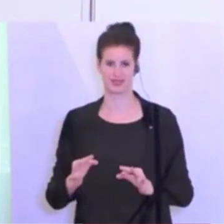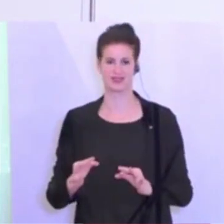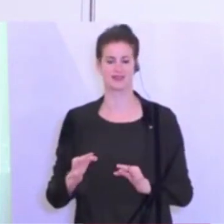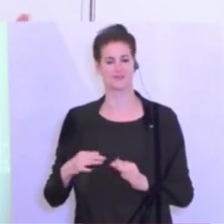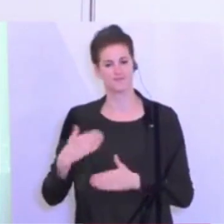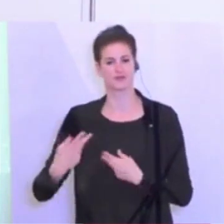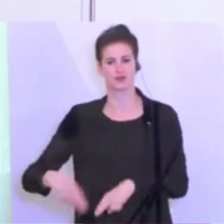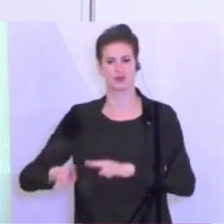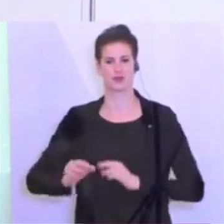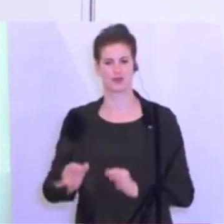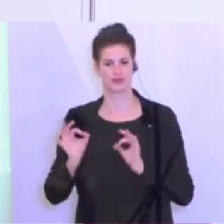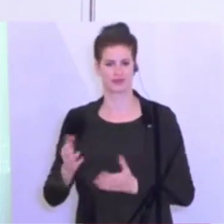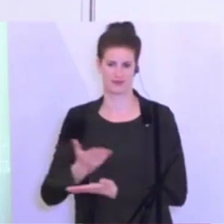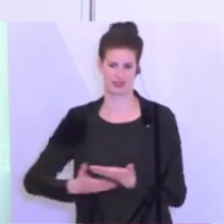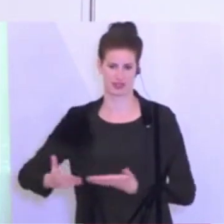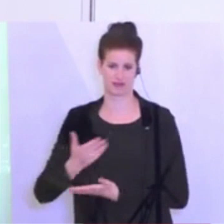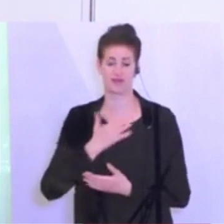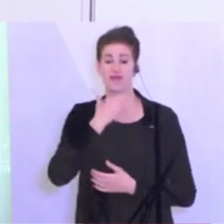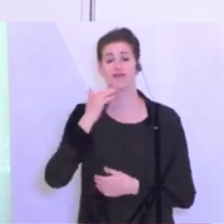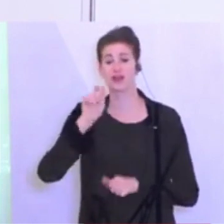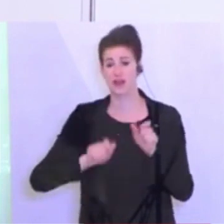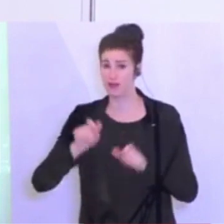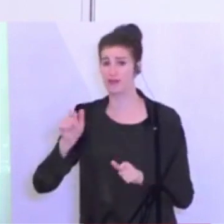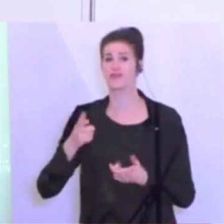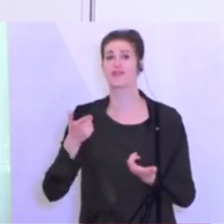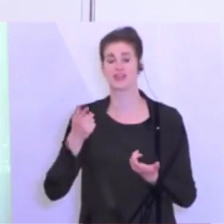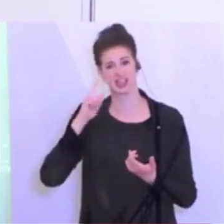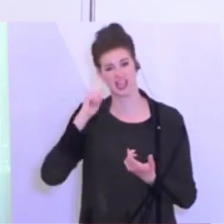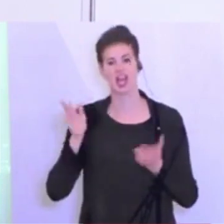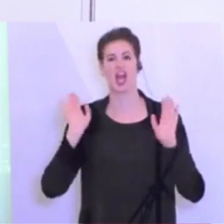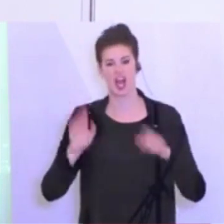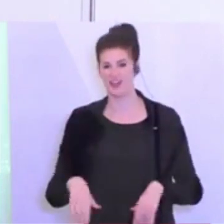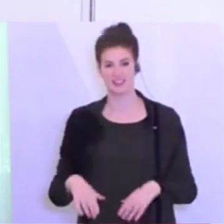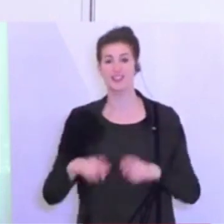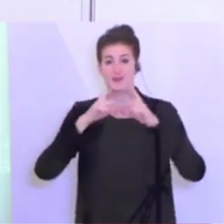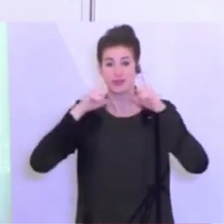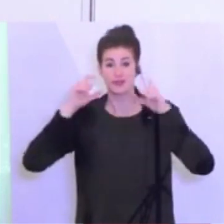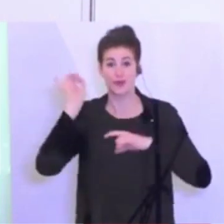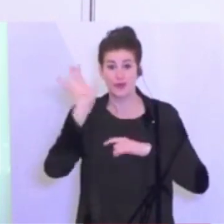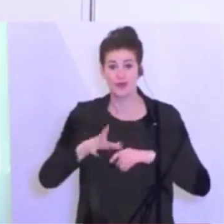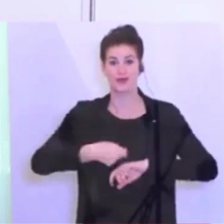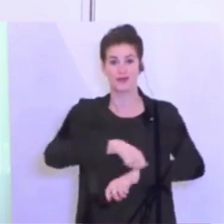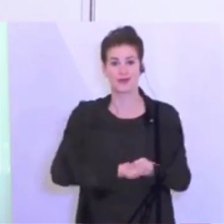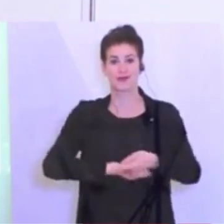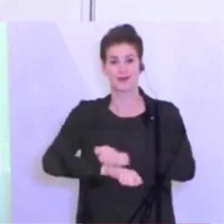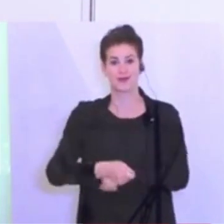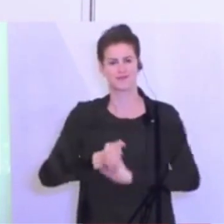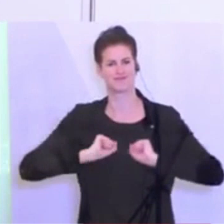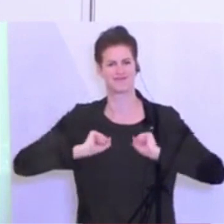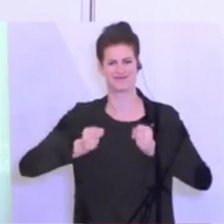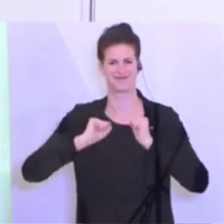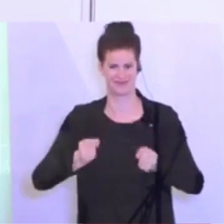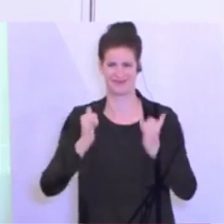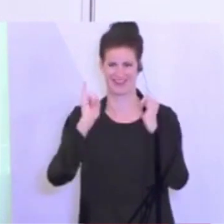wollen, für viele wird gelten Mund und Nasenschutz runter und Ärmeln rauf. Will heißen, Ärmeln aufkrempeln,